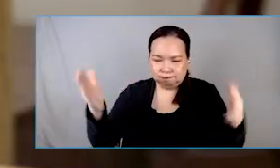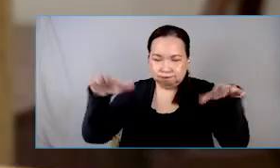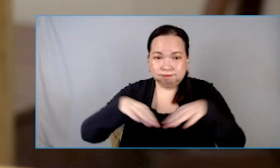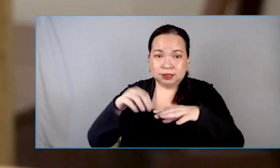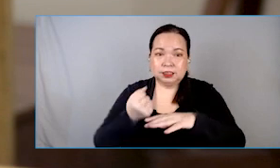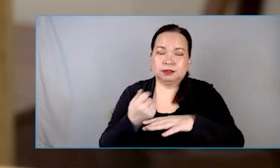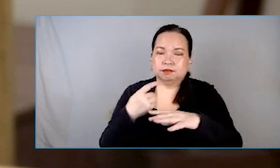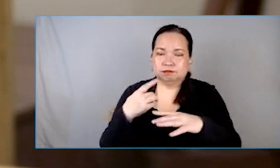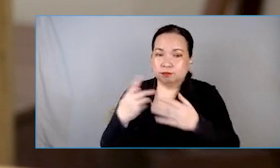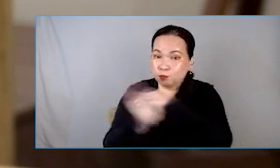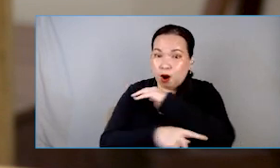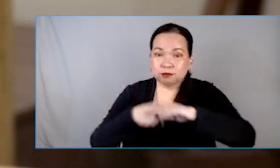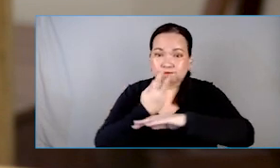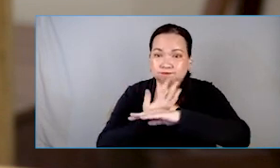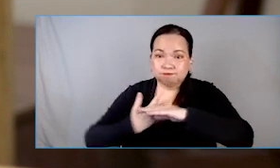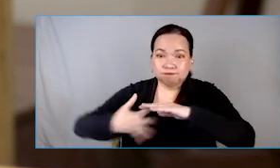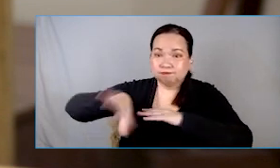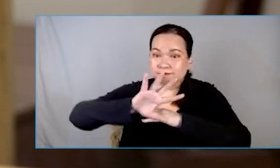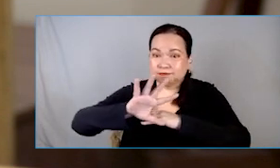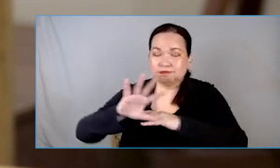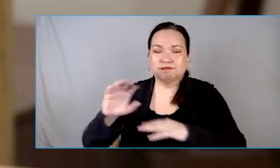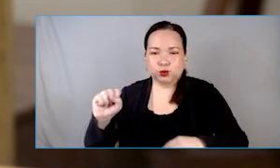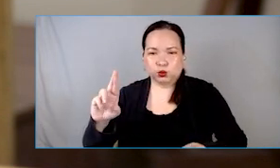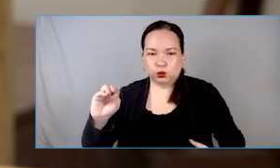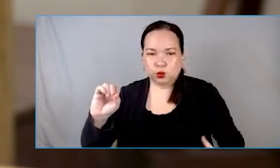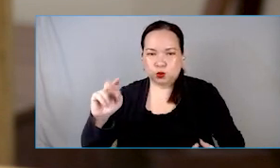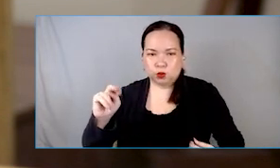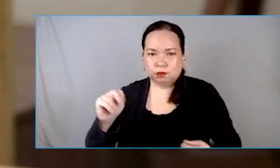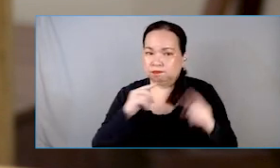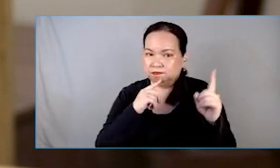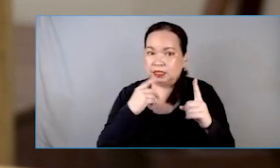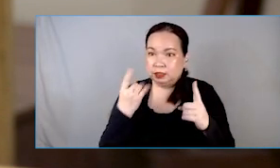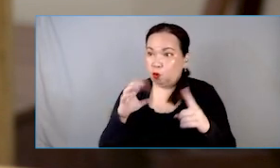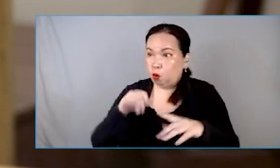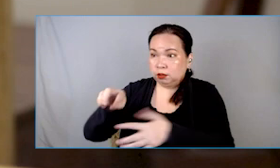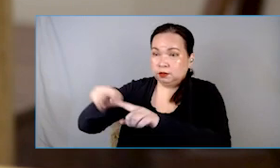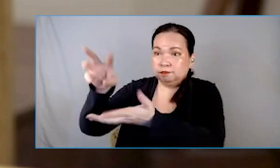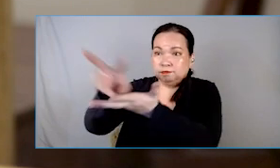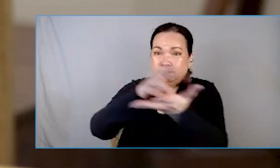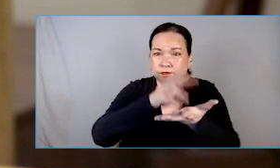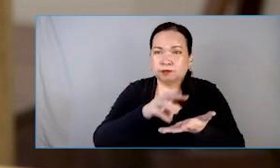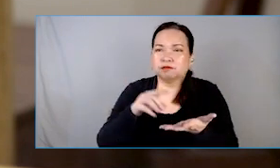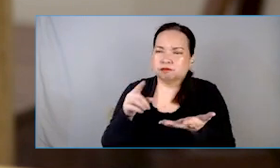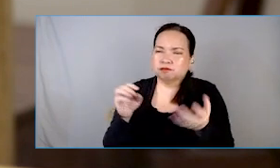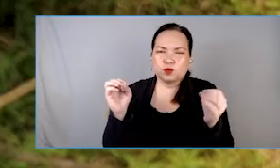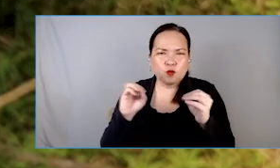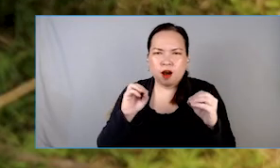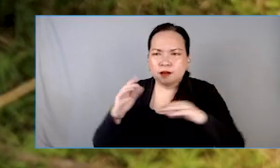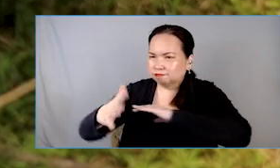Among the municipality, kami lang yung walang dagat. Ibig sabihin na, kaldera kami. So,